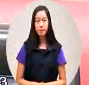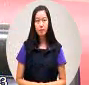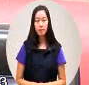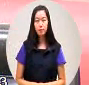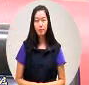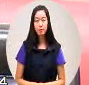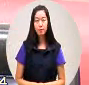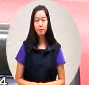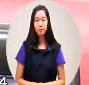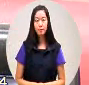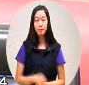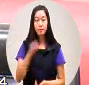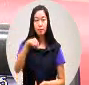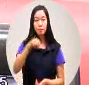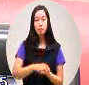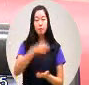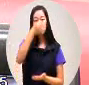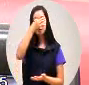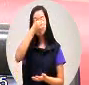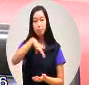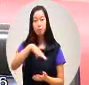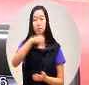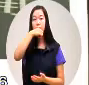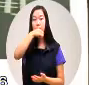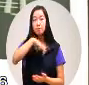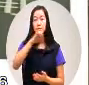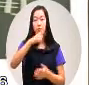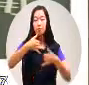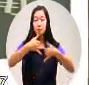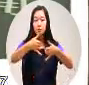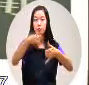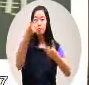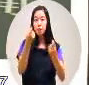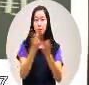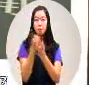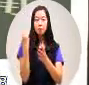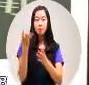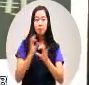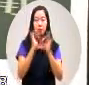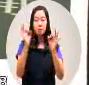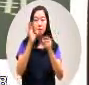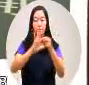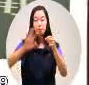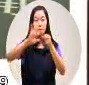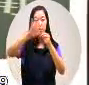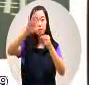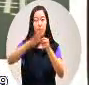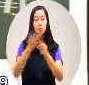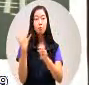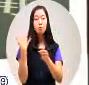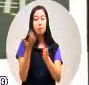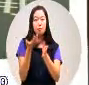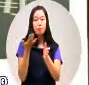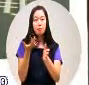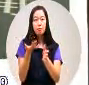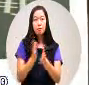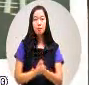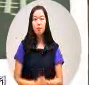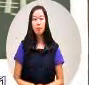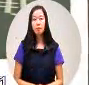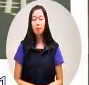这个是奉平一路也是新光高中就是之前的乐意中学